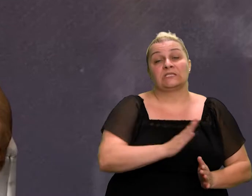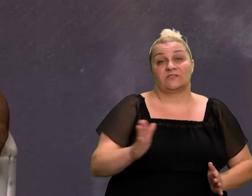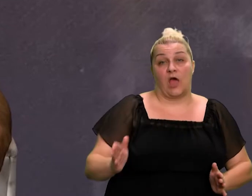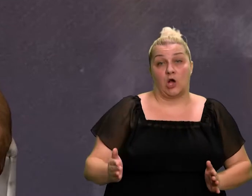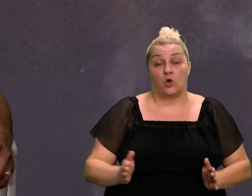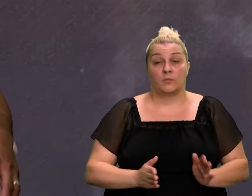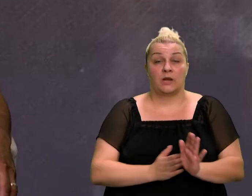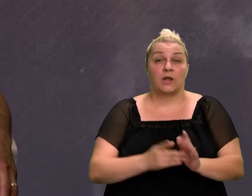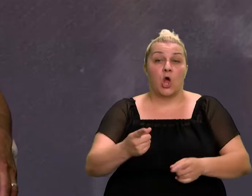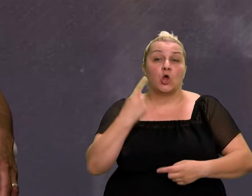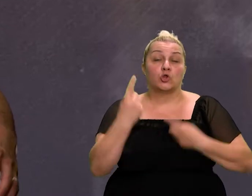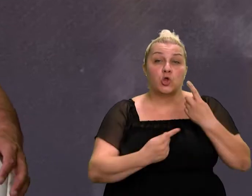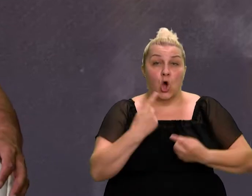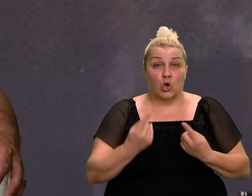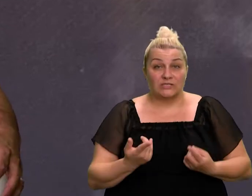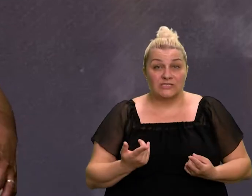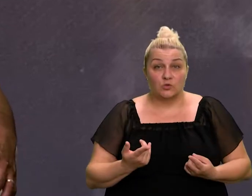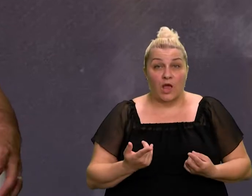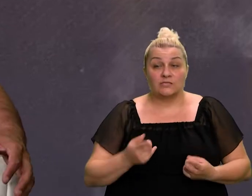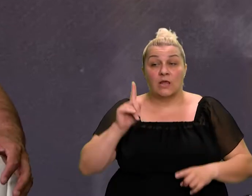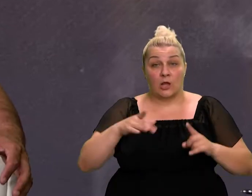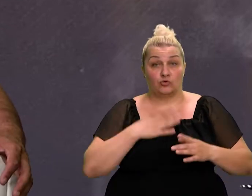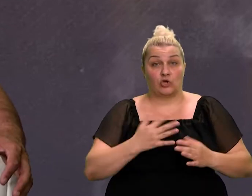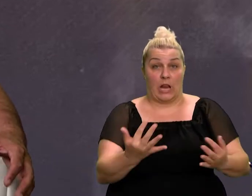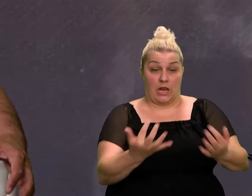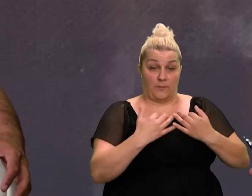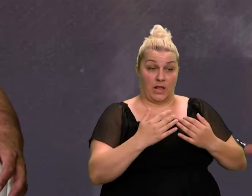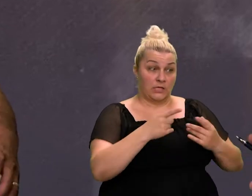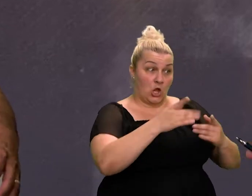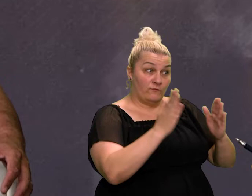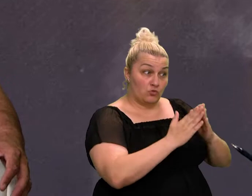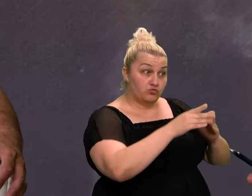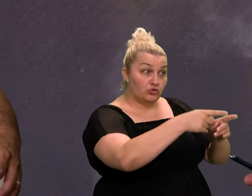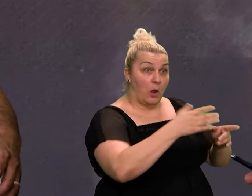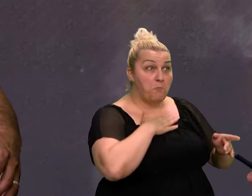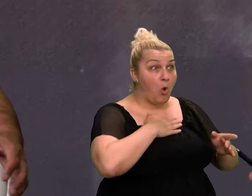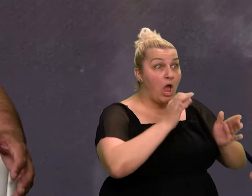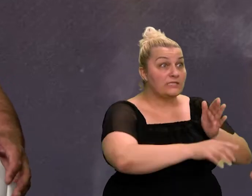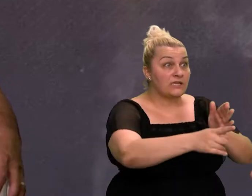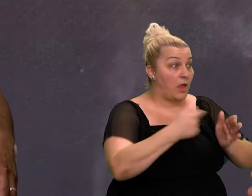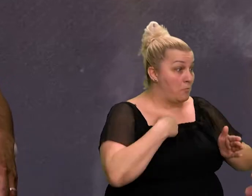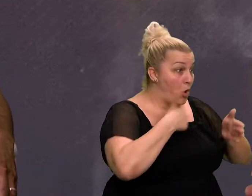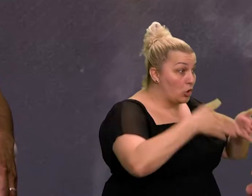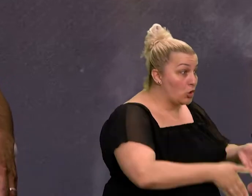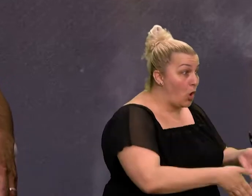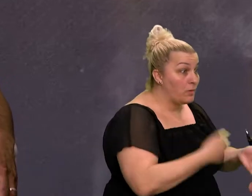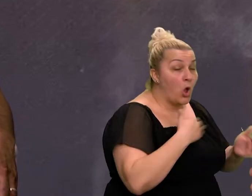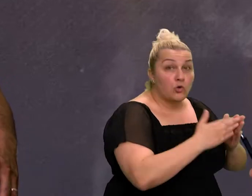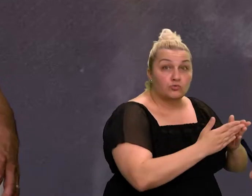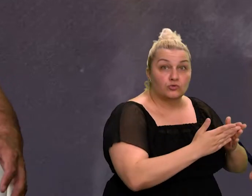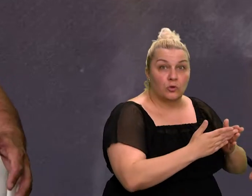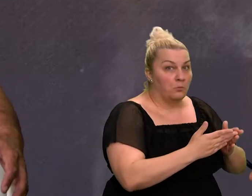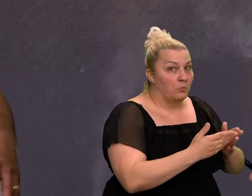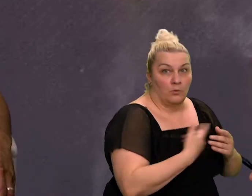dovede u situaciju da oće okupirati tvoju kuću, tvoje groblje, tvoju crku, oće ti uništi tvoje korijene,